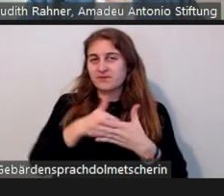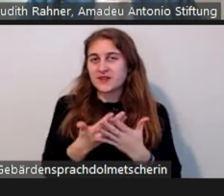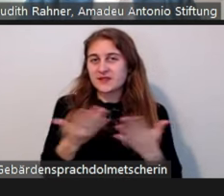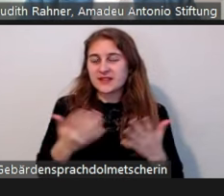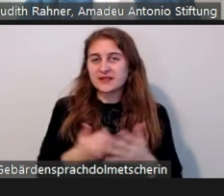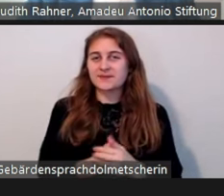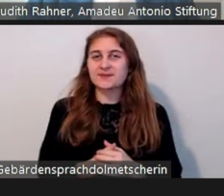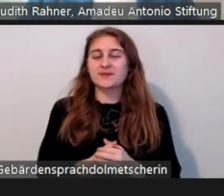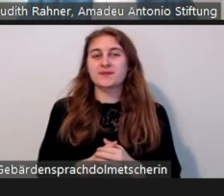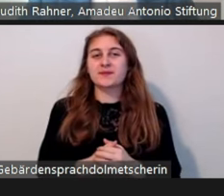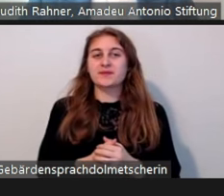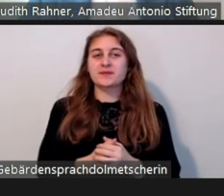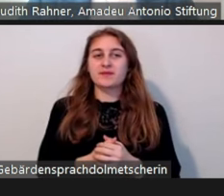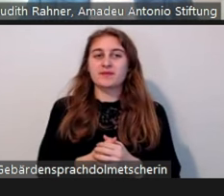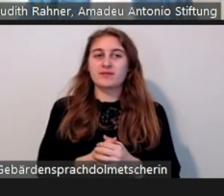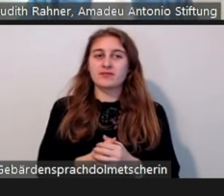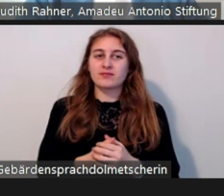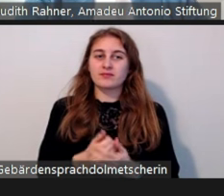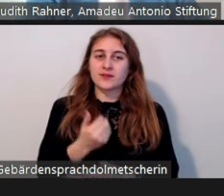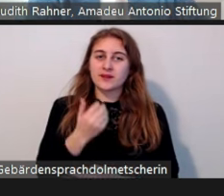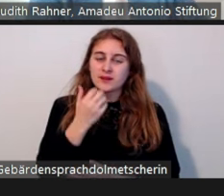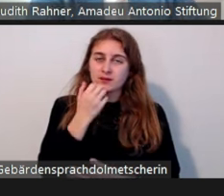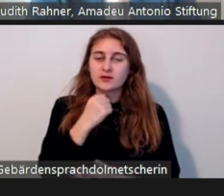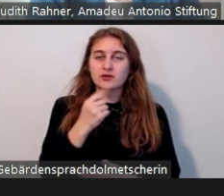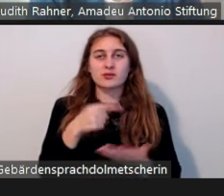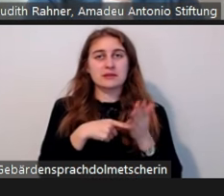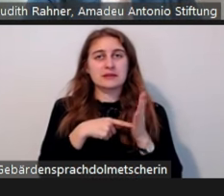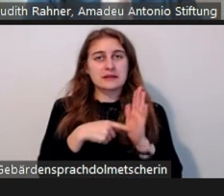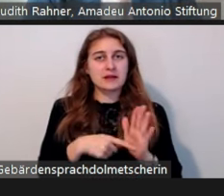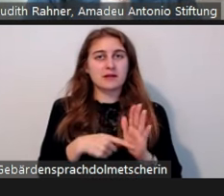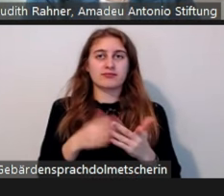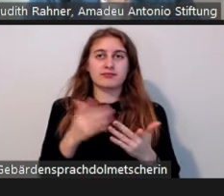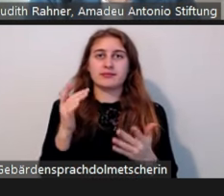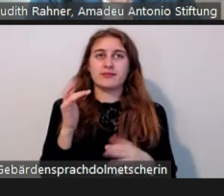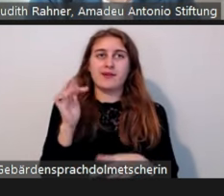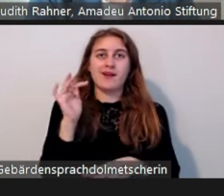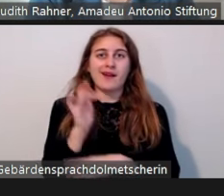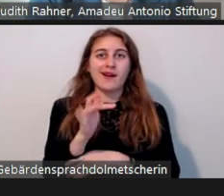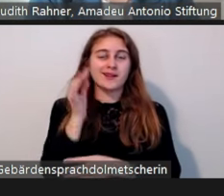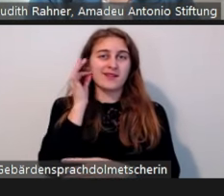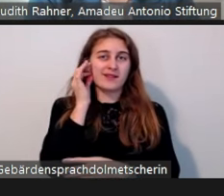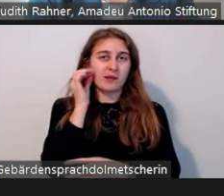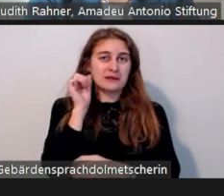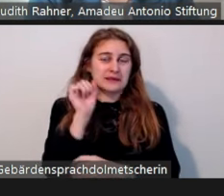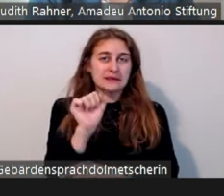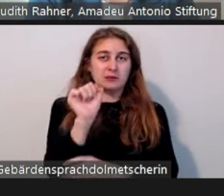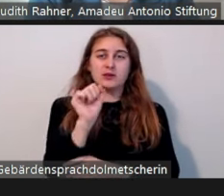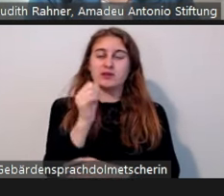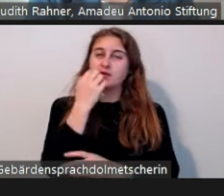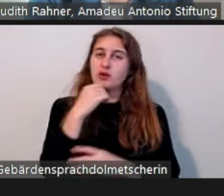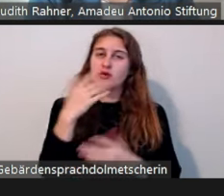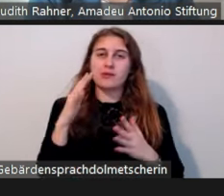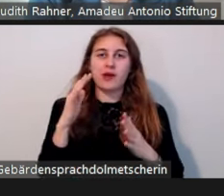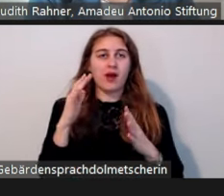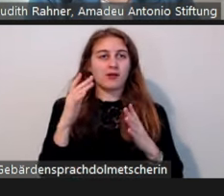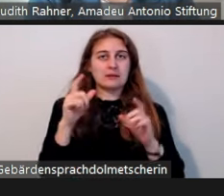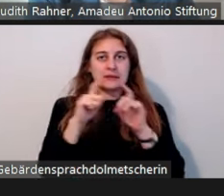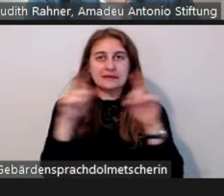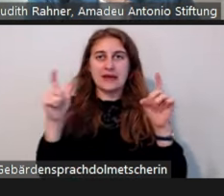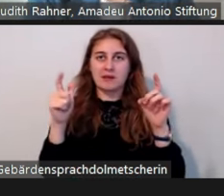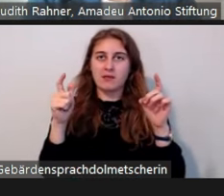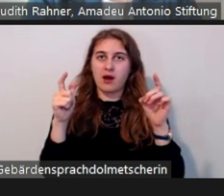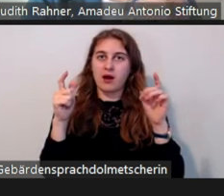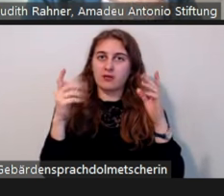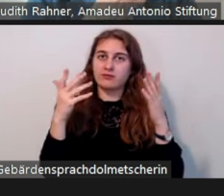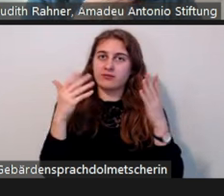quasi auf die Aufmerksamkeitsökonomie von Antifeminismus als Mobilisierungsthema hinzuweisen. Das haben